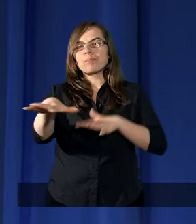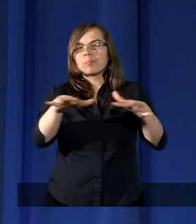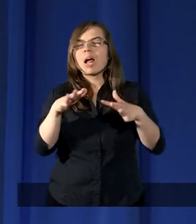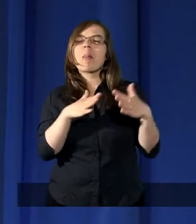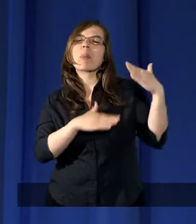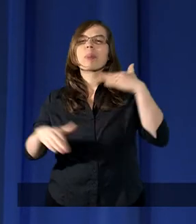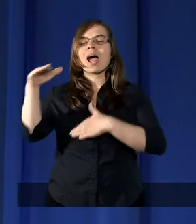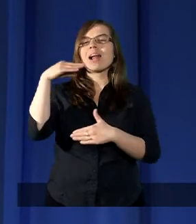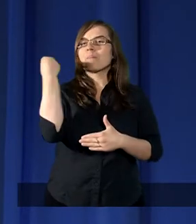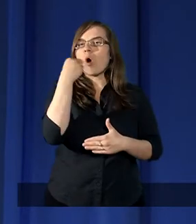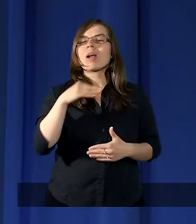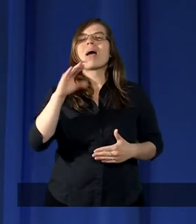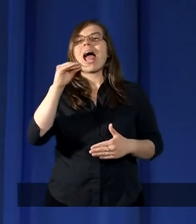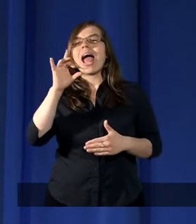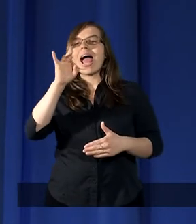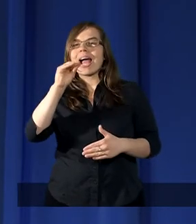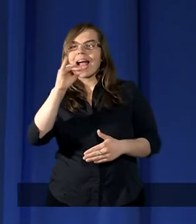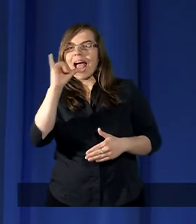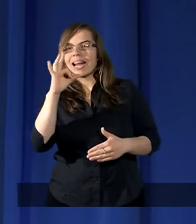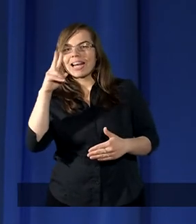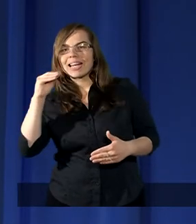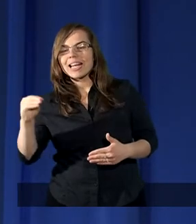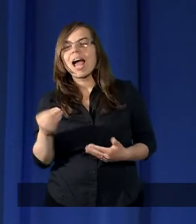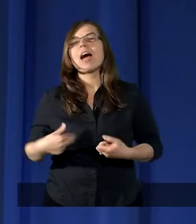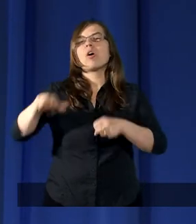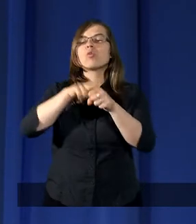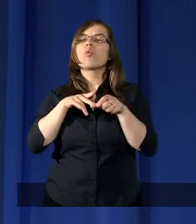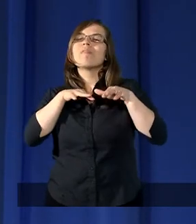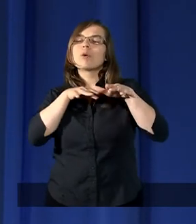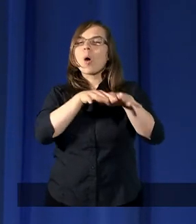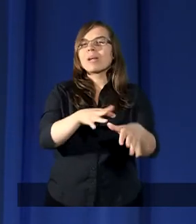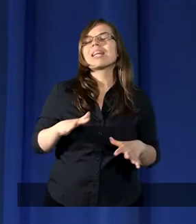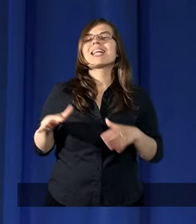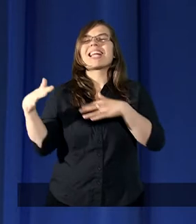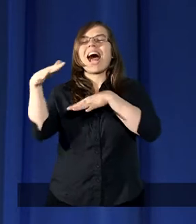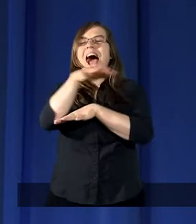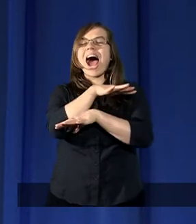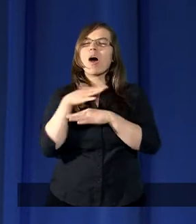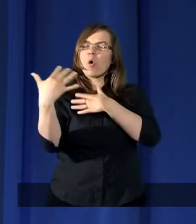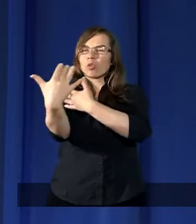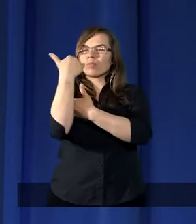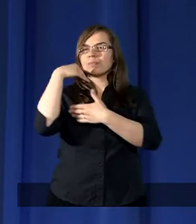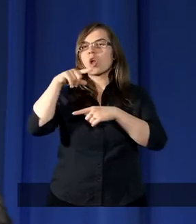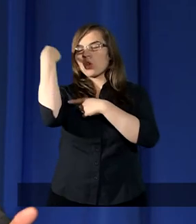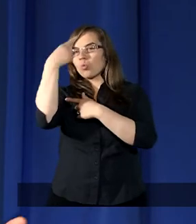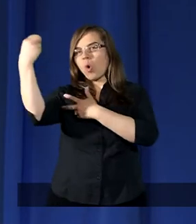Morzem Egejskim, które w promieniach zachodzącego słońca